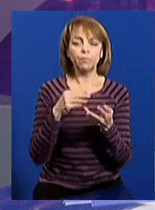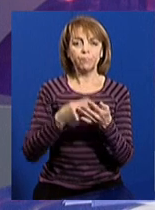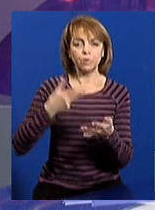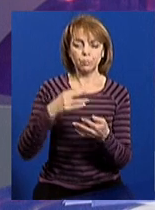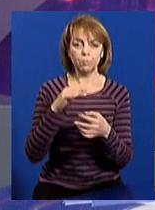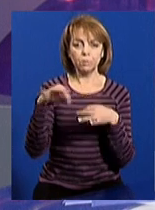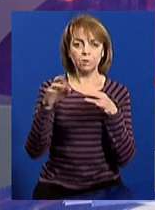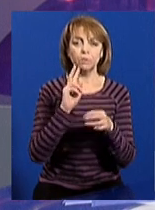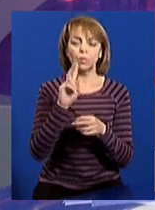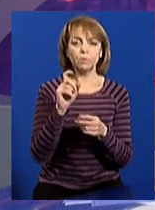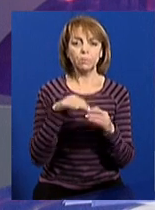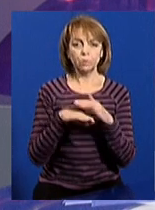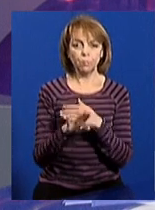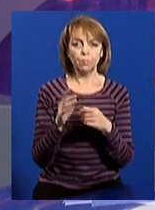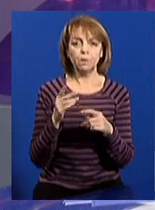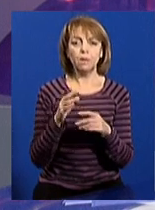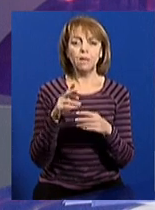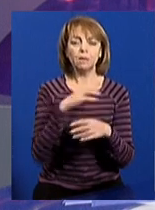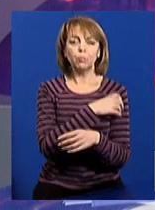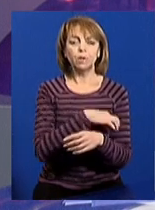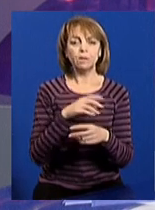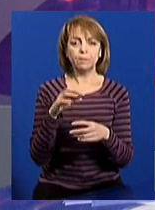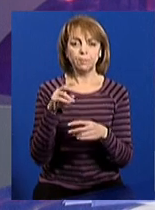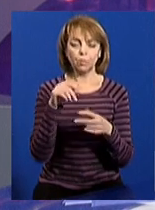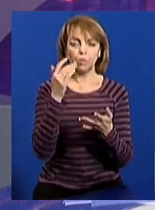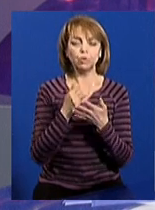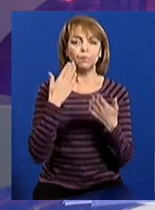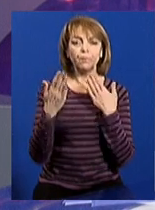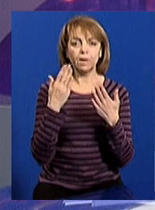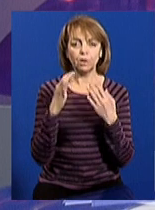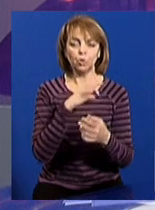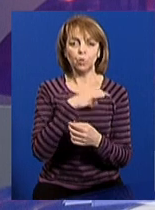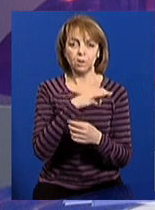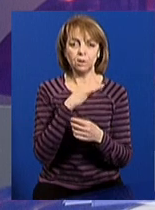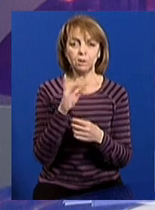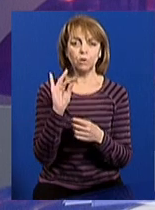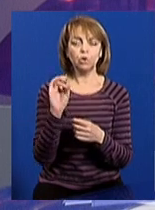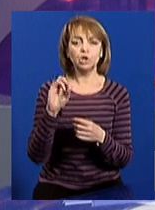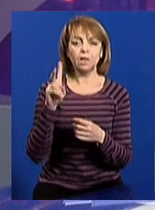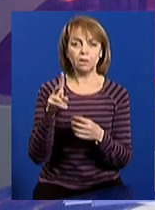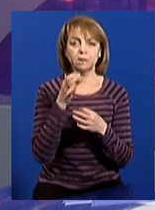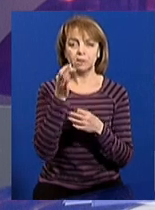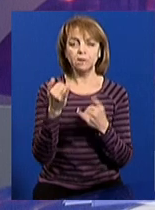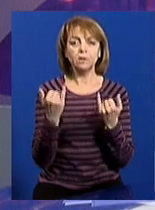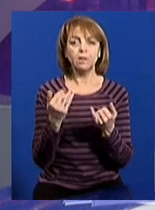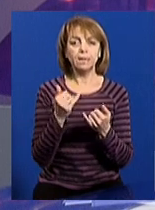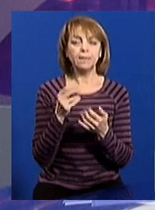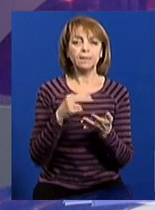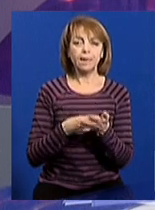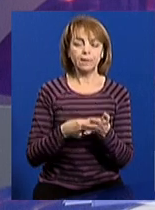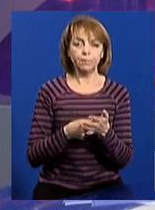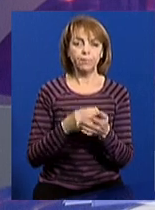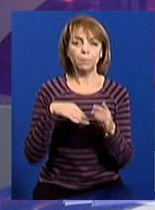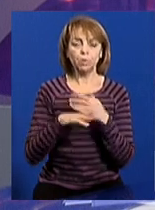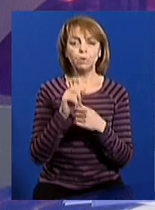проїзду у міському електротранспорті. Депутат міськради та юрист антикорупційного центру Ігор Черняк сказав, нинішні тарифи у метро,